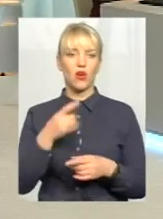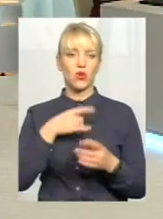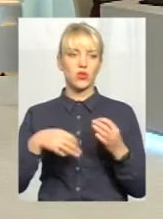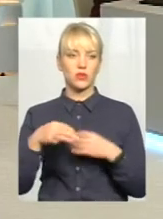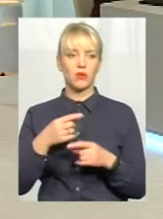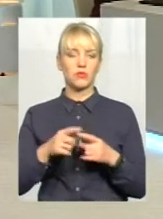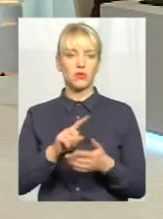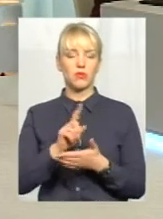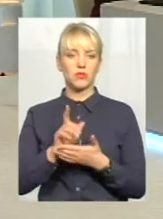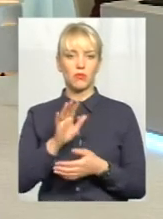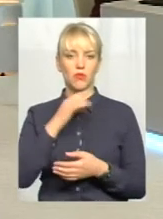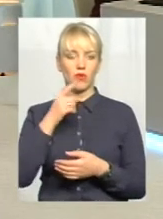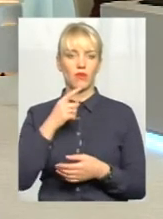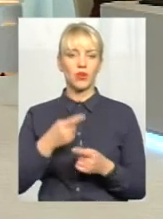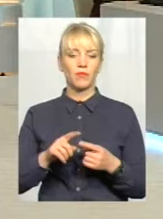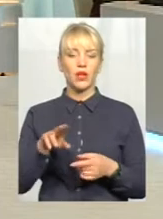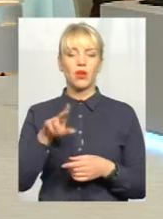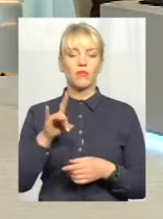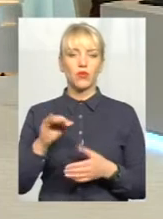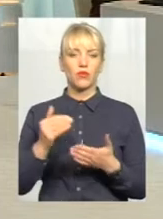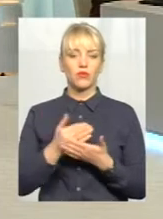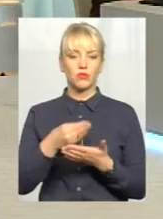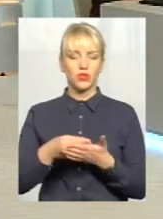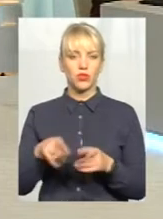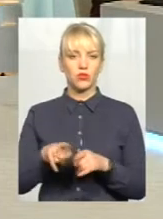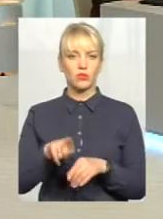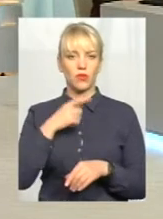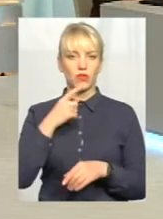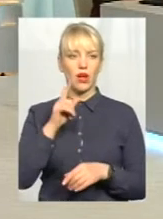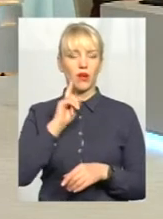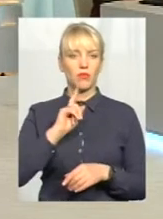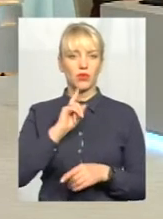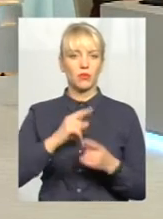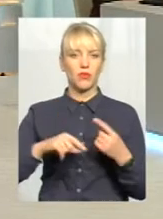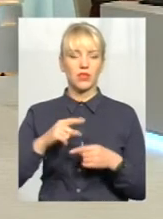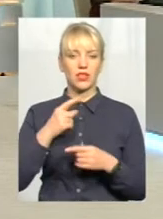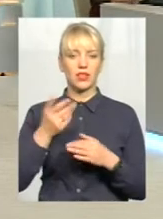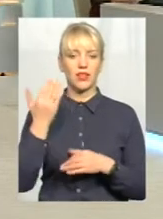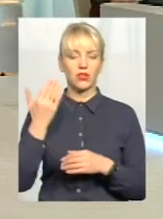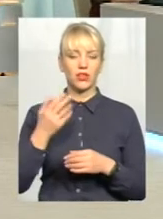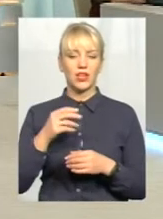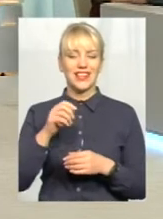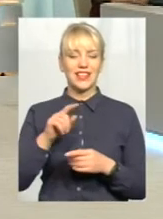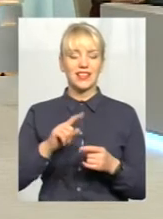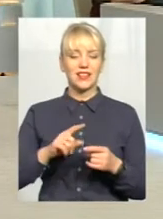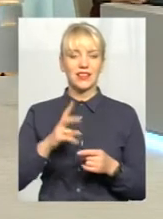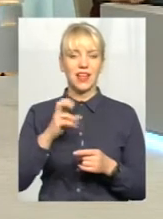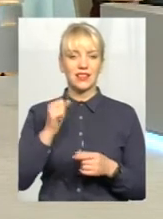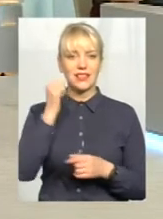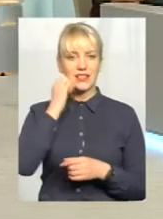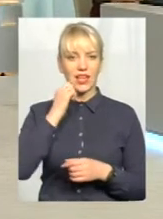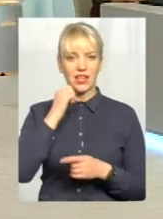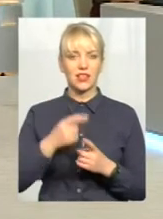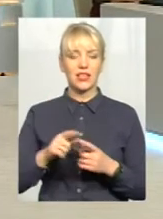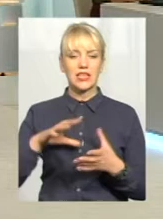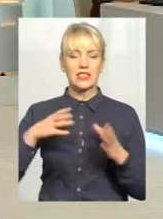це безкою поговоримо і про бюджети нові поговоримо трошки пізніше. А поки повернемося ненадовго до старих. Загальний обсяг субвенцій